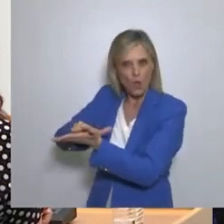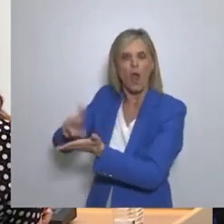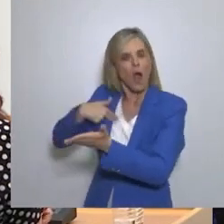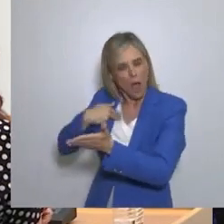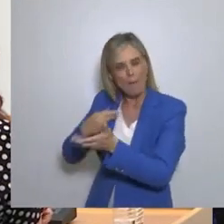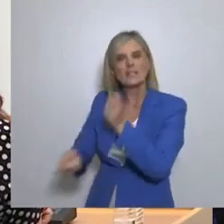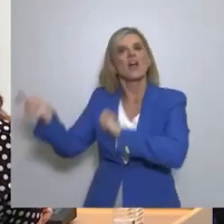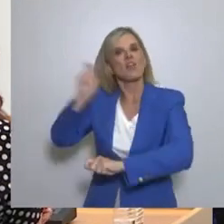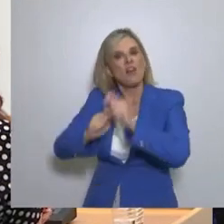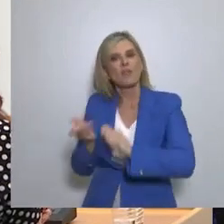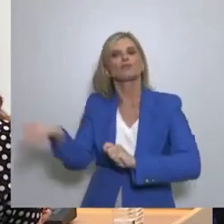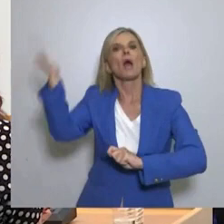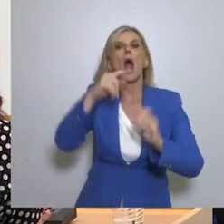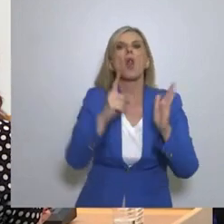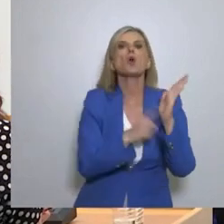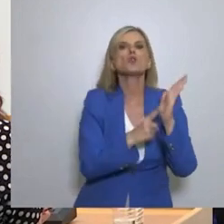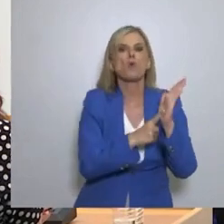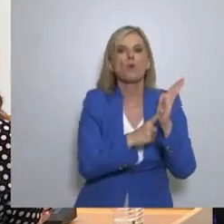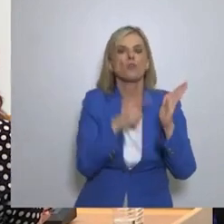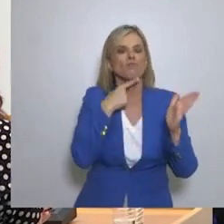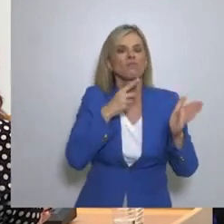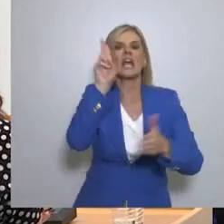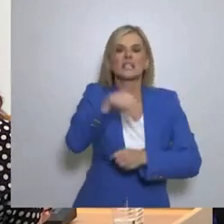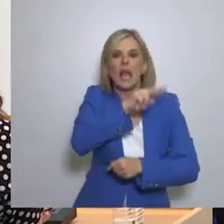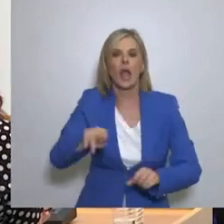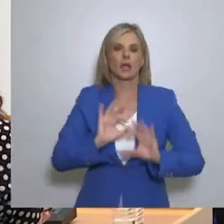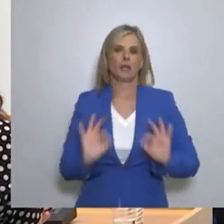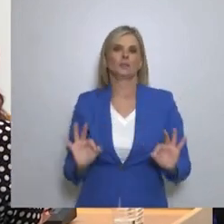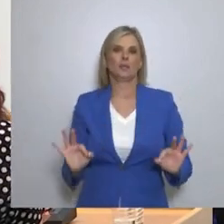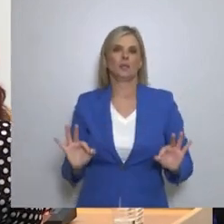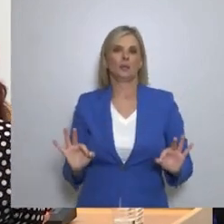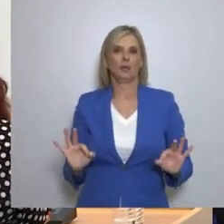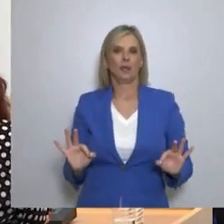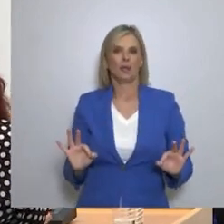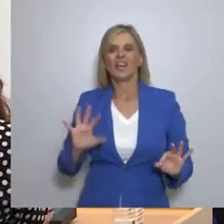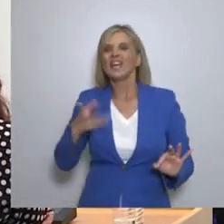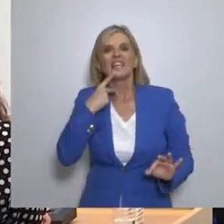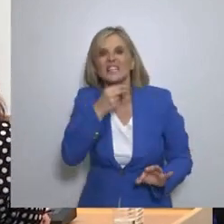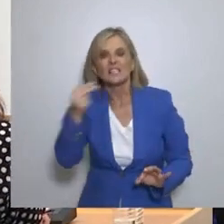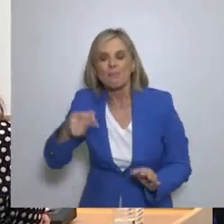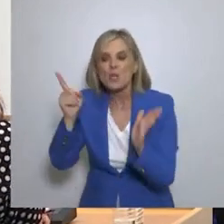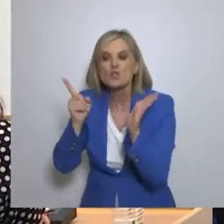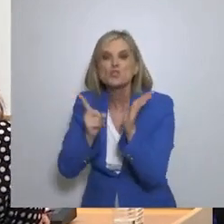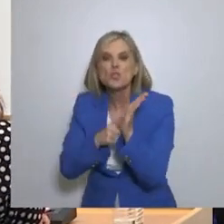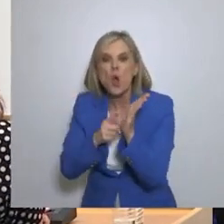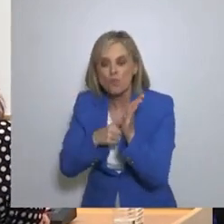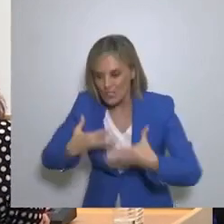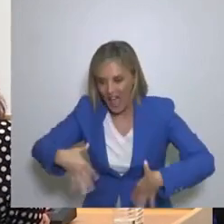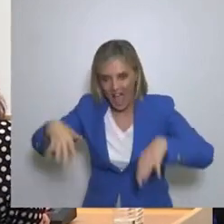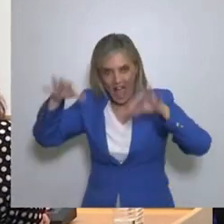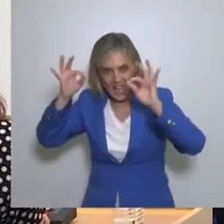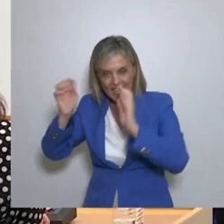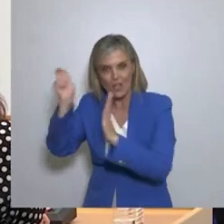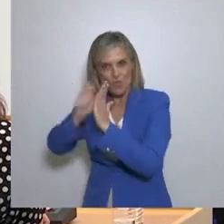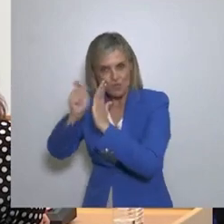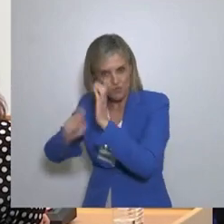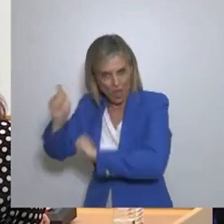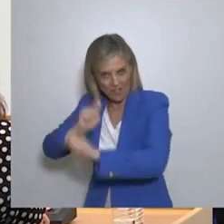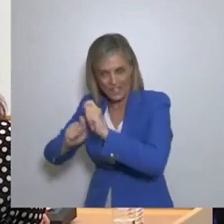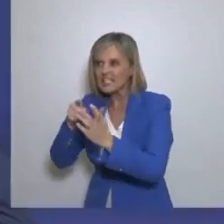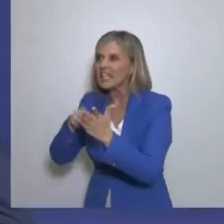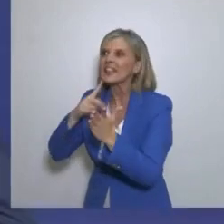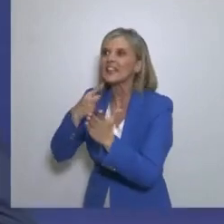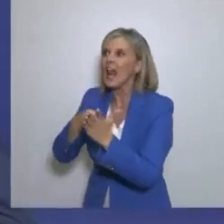Το μνημόνιο μπήκε διότι χρωστάμε στη χώρα Πληρώνουμε ακριβώς τι συμβαίνει Βλέπουμε από πού έχει προέρθει το χρέος Και καθαρίζει όλο το πεδίο και το